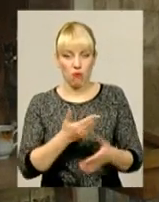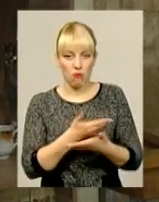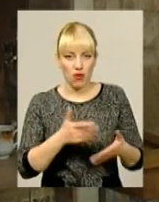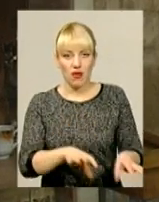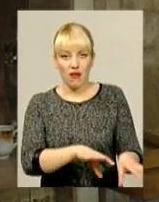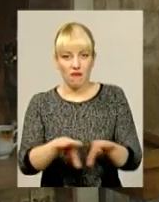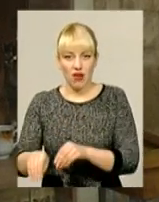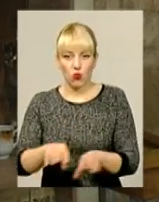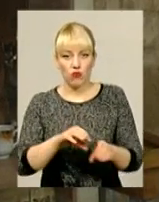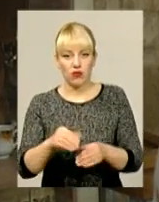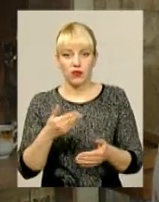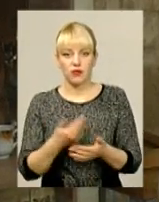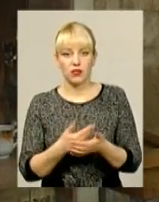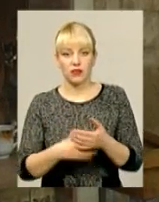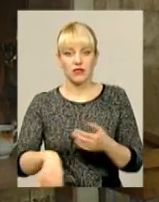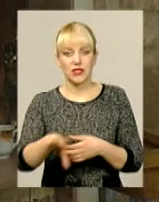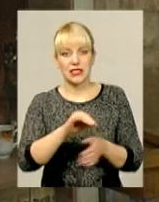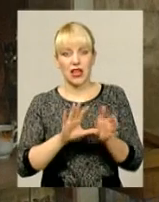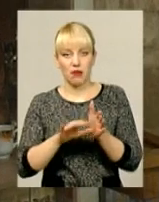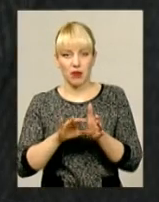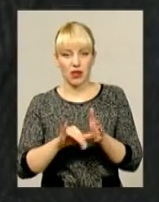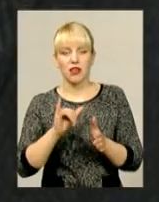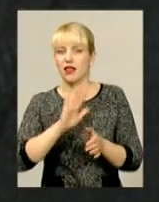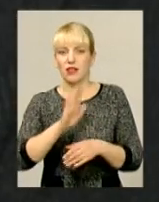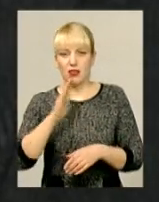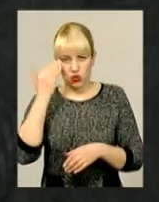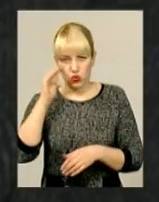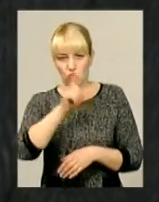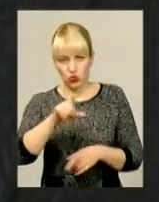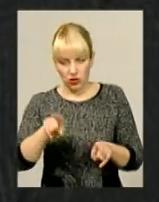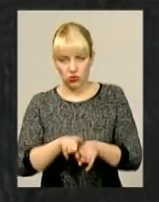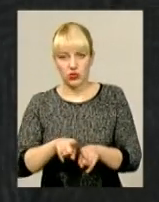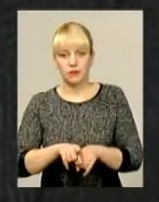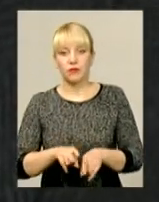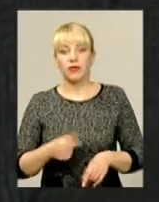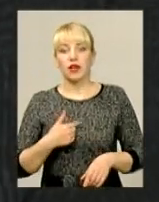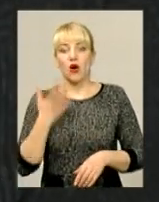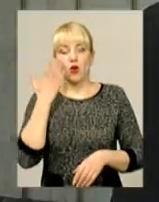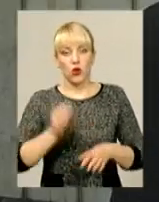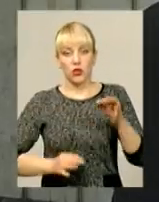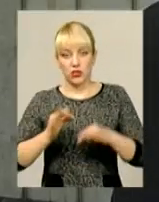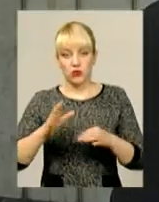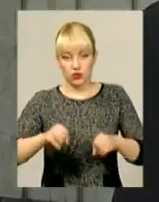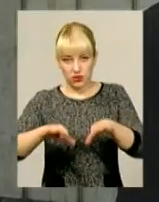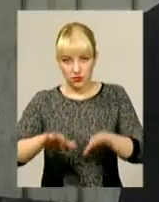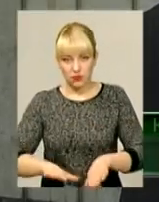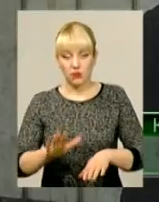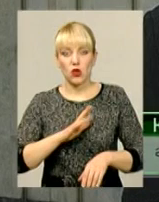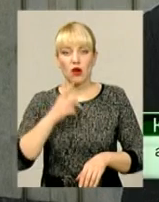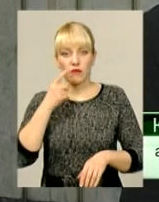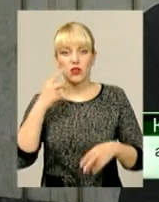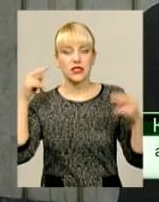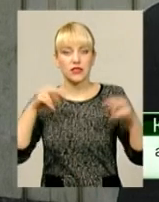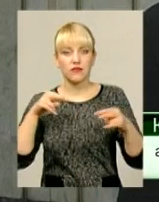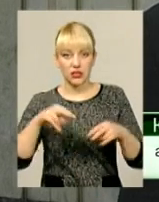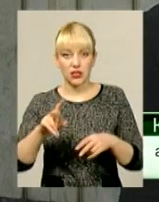майже всієї бригади і навіть не нашої. Коли суд виносив постанову, він посилався на те, що свідки ті побратими,